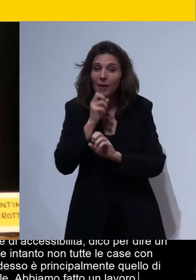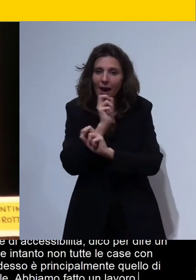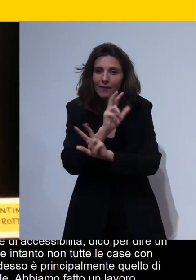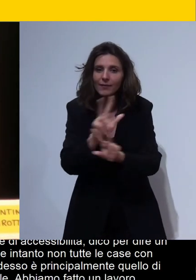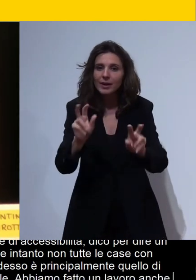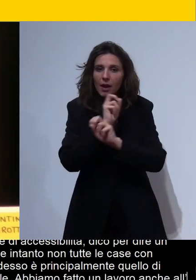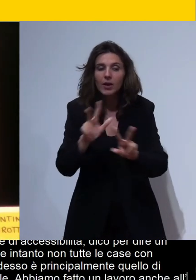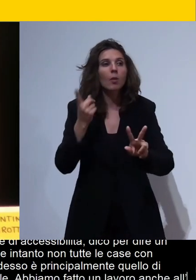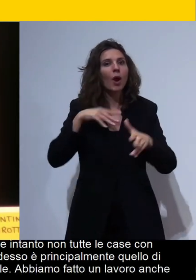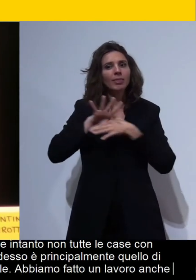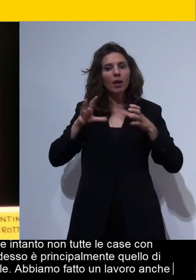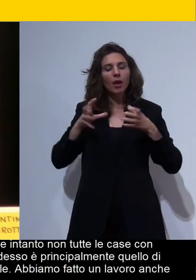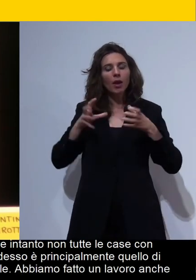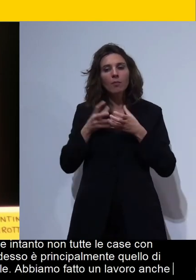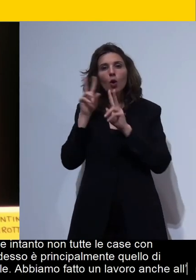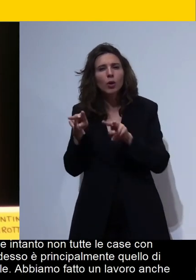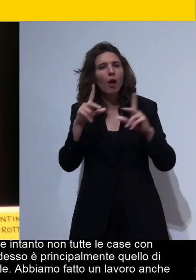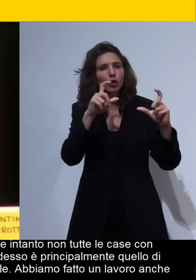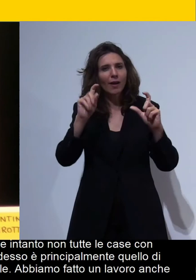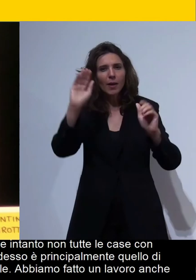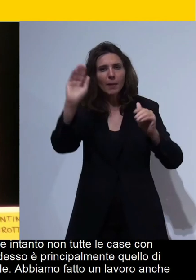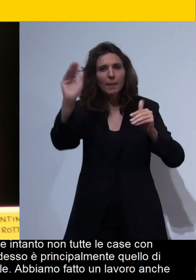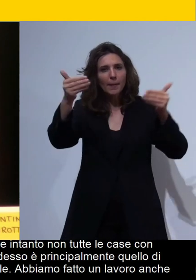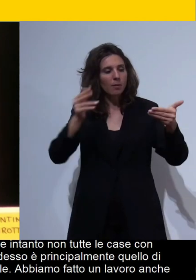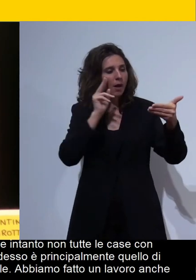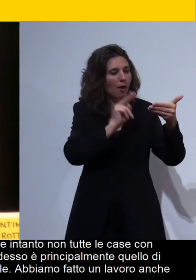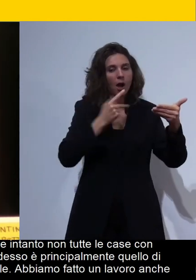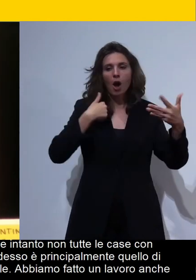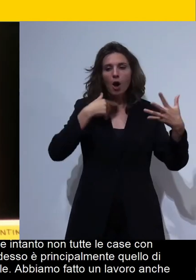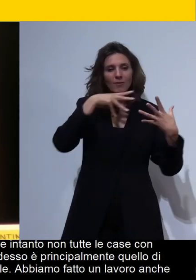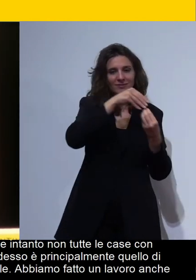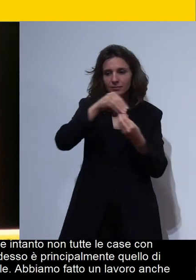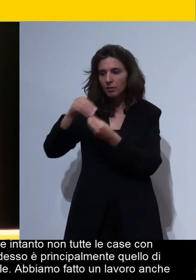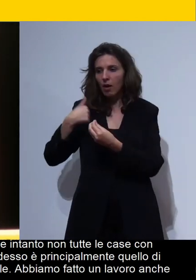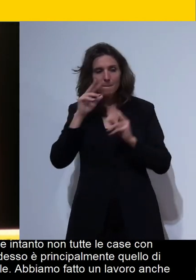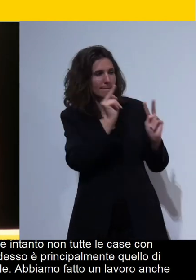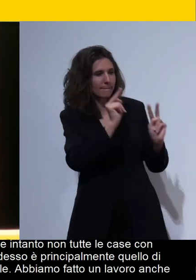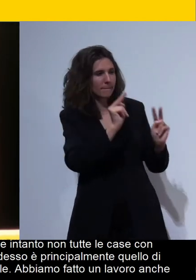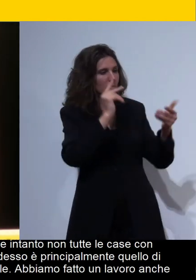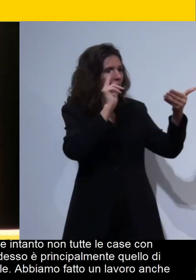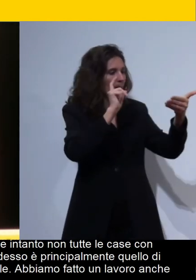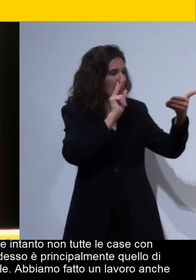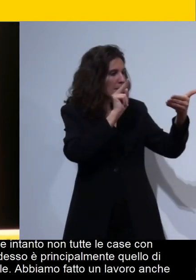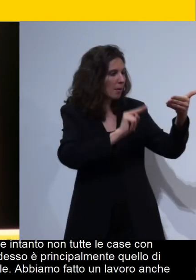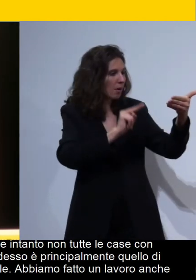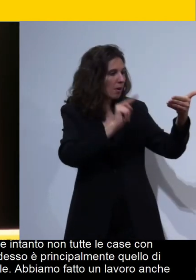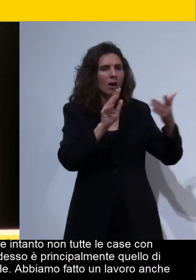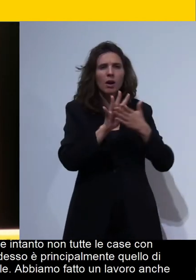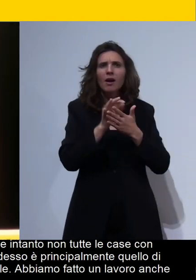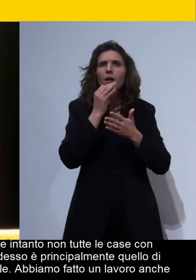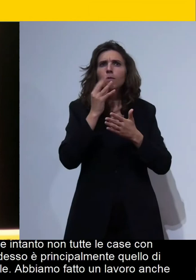abbiamo guardato tutta una serie di fotografie e annunci ce le siamo divise abbiamo utilizzato noi abbiamo due ore no quattro ore di